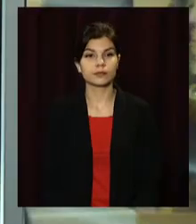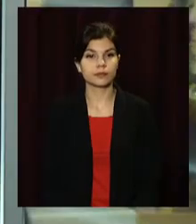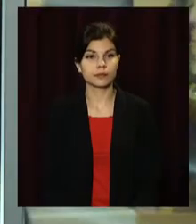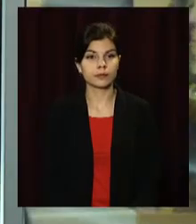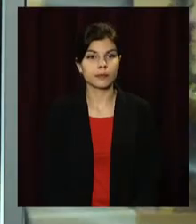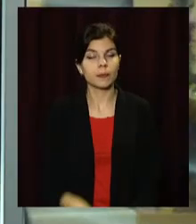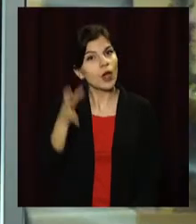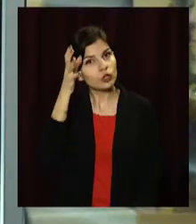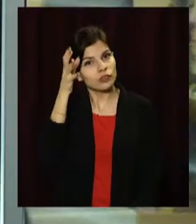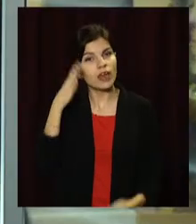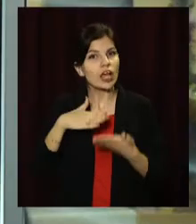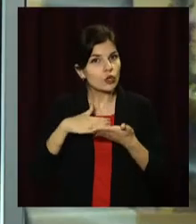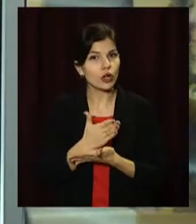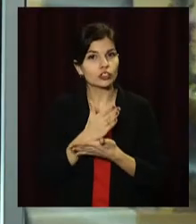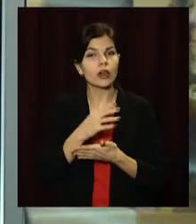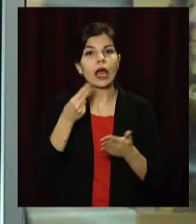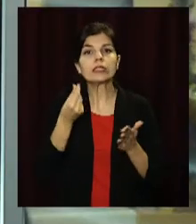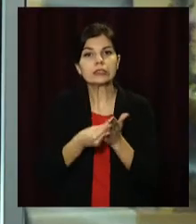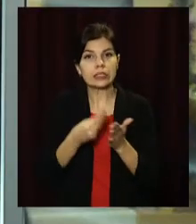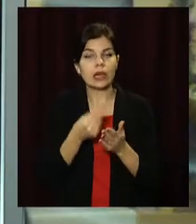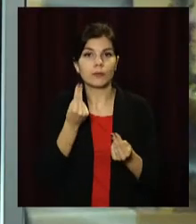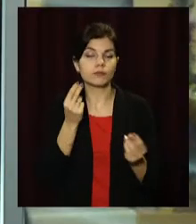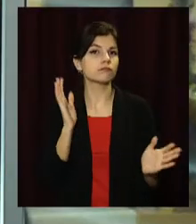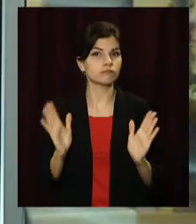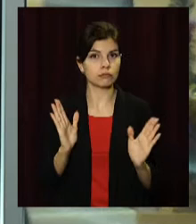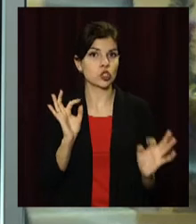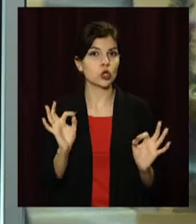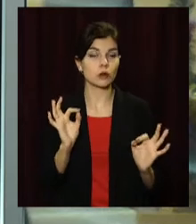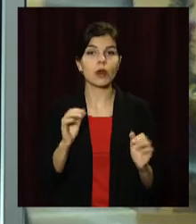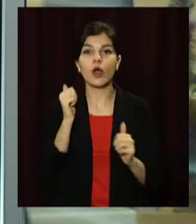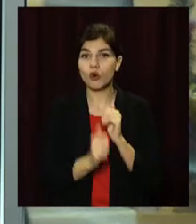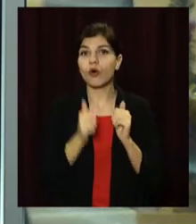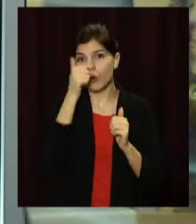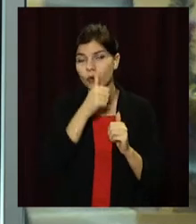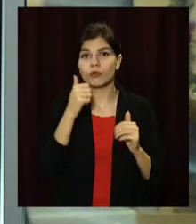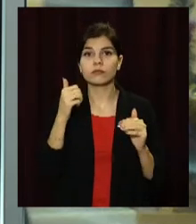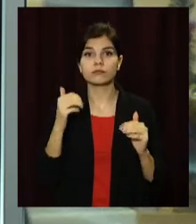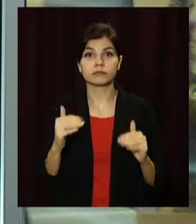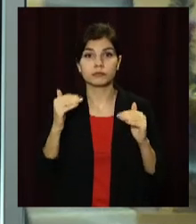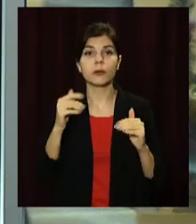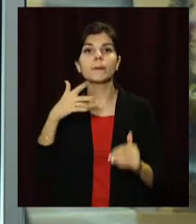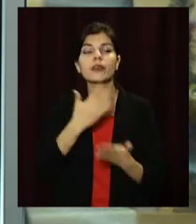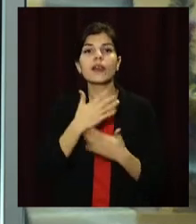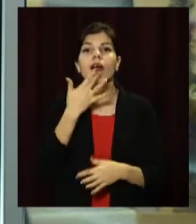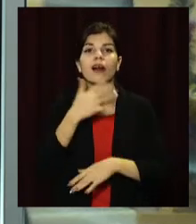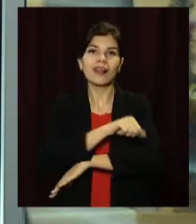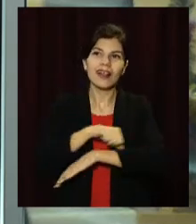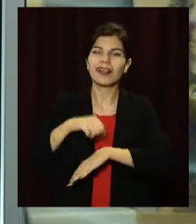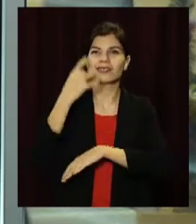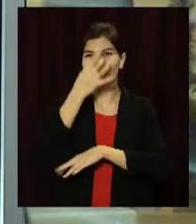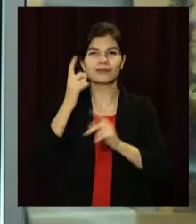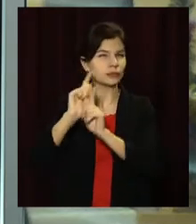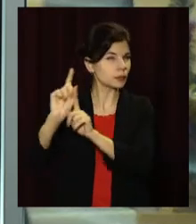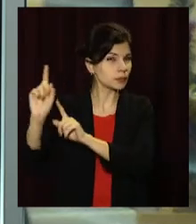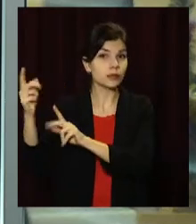Освіта якісна, цінна навчання прийнятна. Щороку зростає кількість іноземців, які приїжджають в Україну за